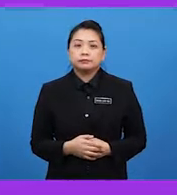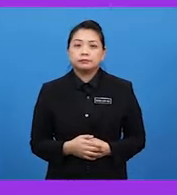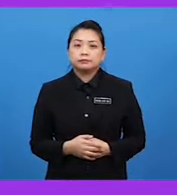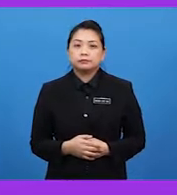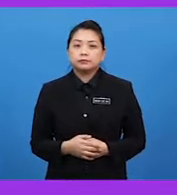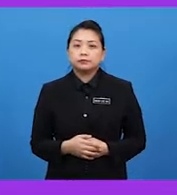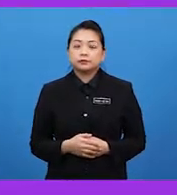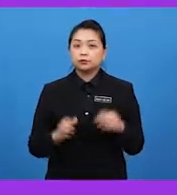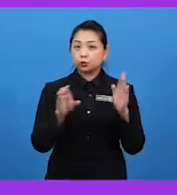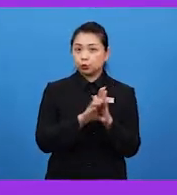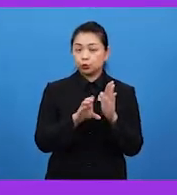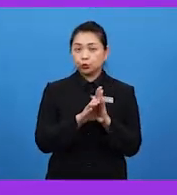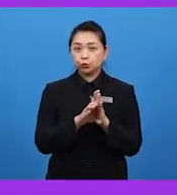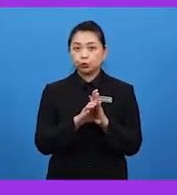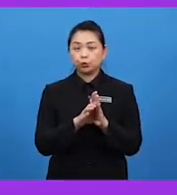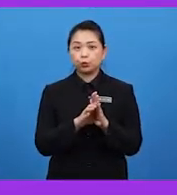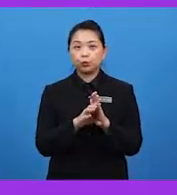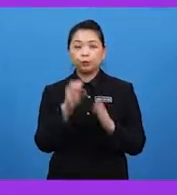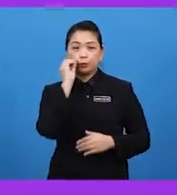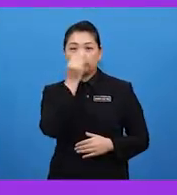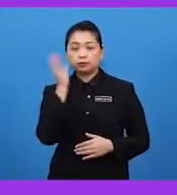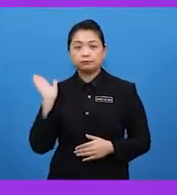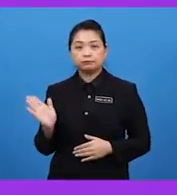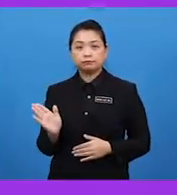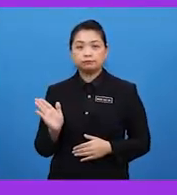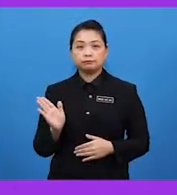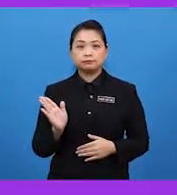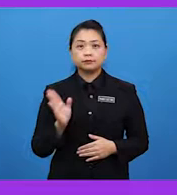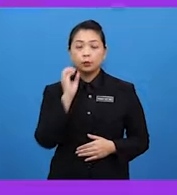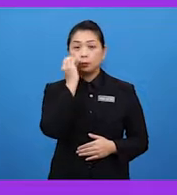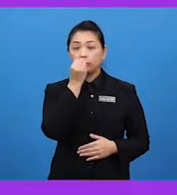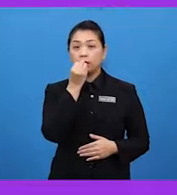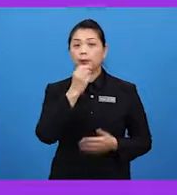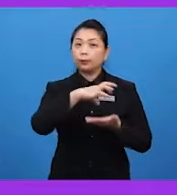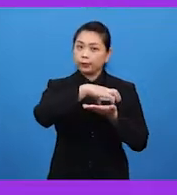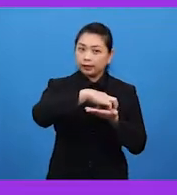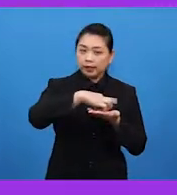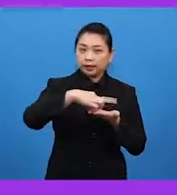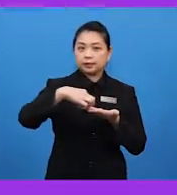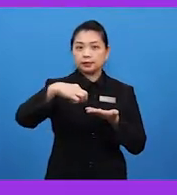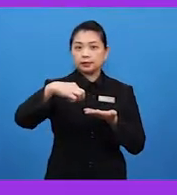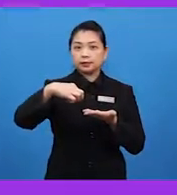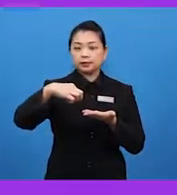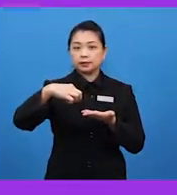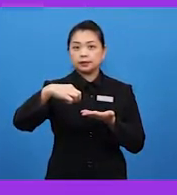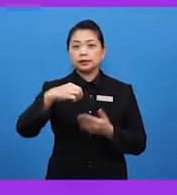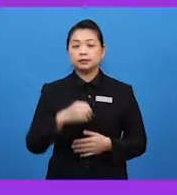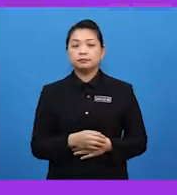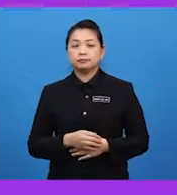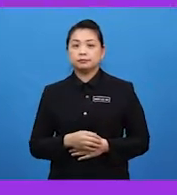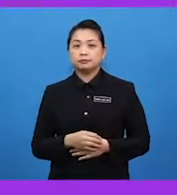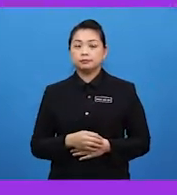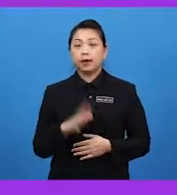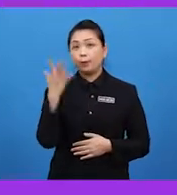Contoh bagi bunga jenis ini ialah bunga pada pokok betik dan bunga pada